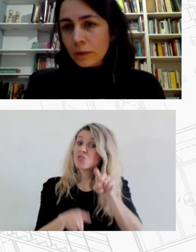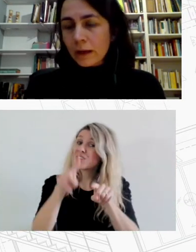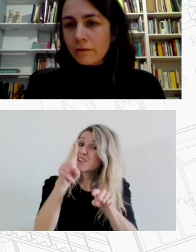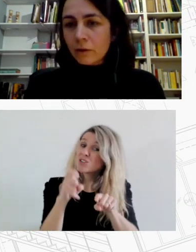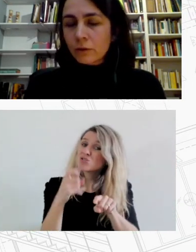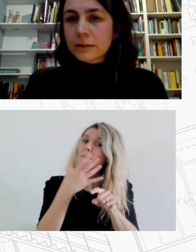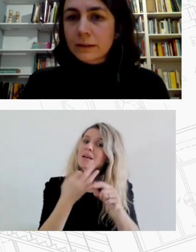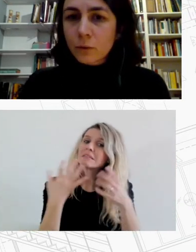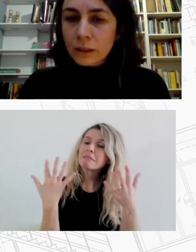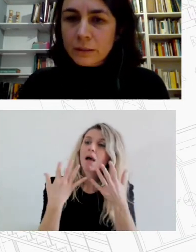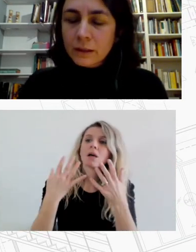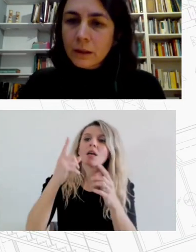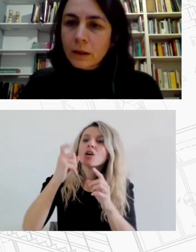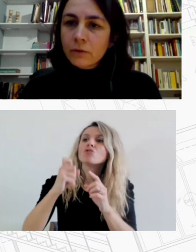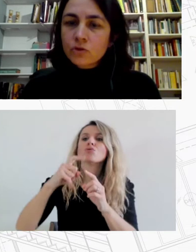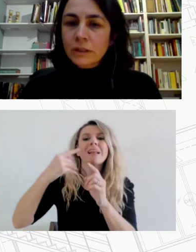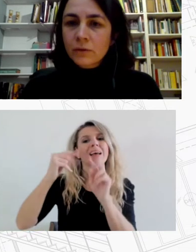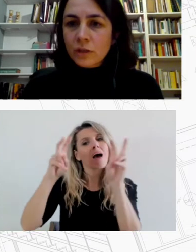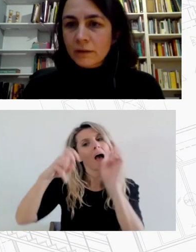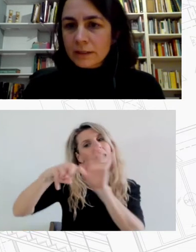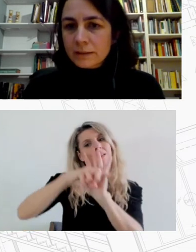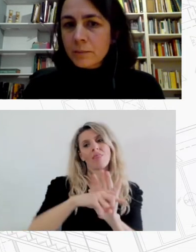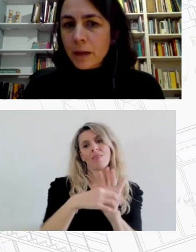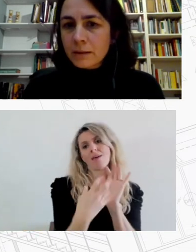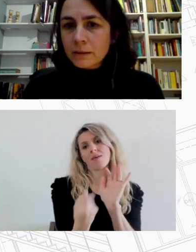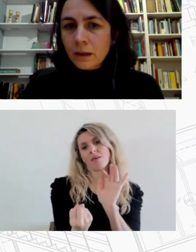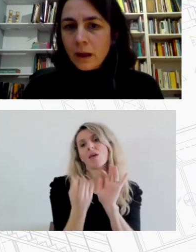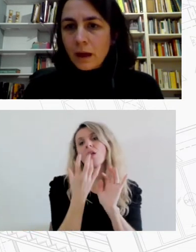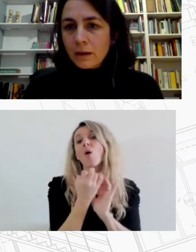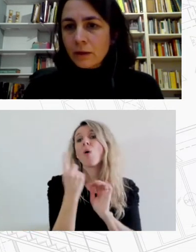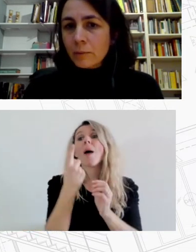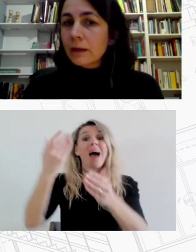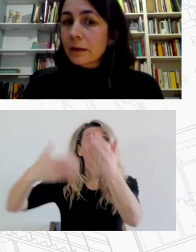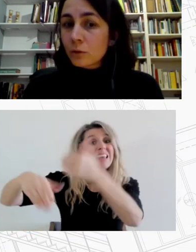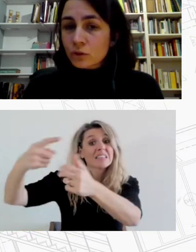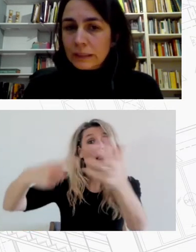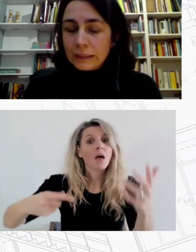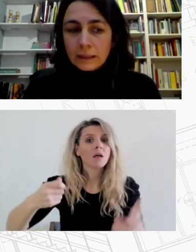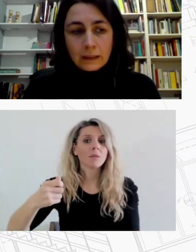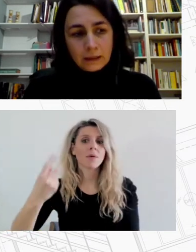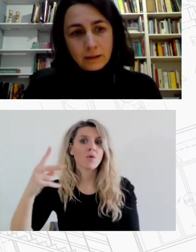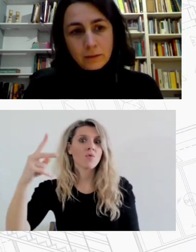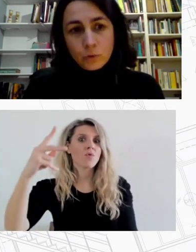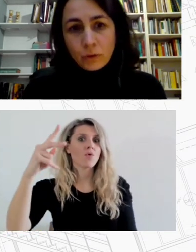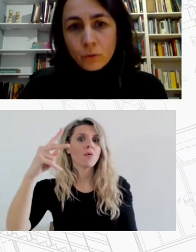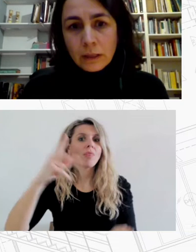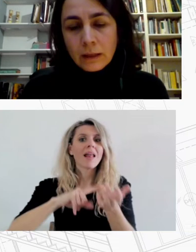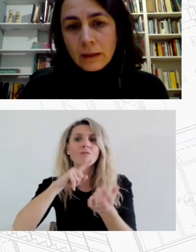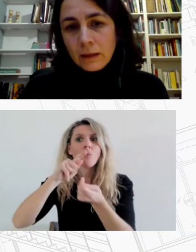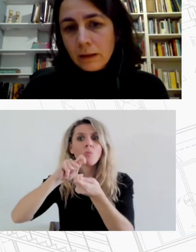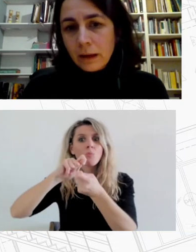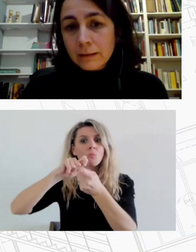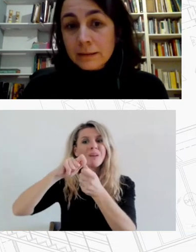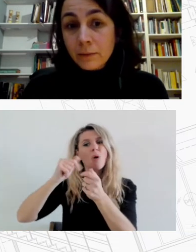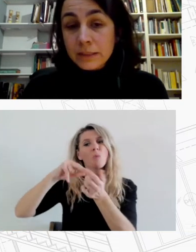οικονομικά ευάλωτες κατηγορίες καθώς συνήθως ανεβάζει τις τιμές άρα θέλει μια εγρήγορηση εκεί για να δημιουργηθούν